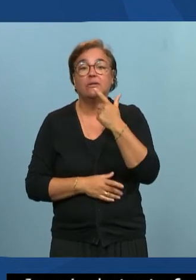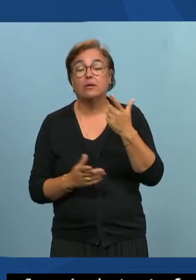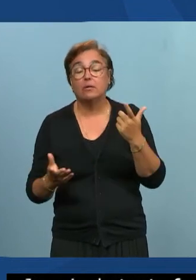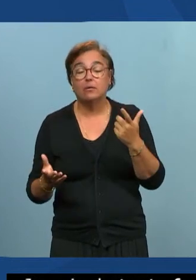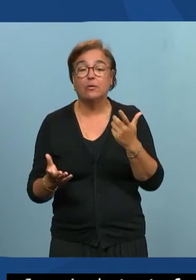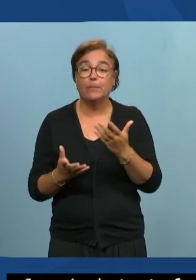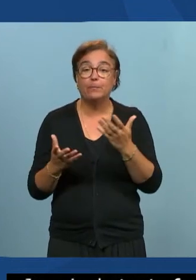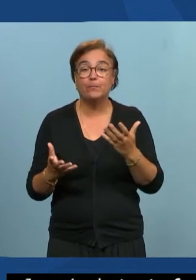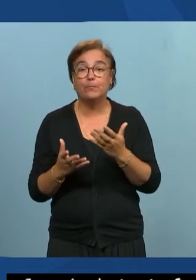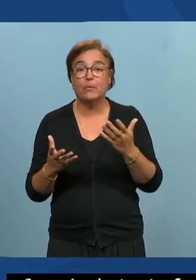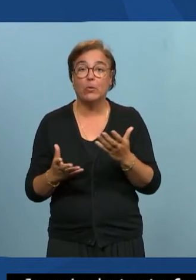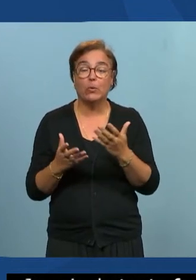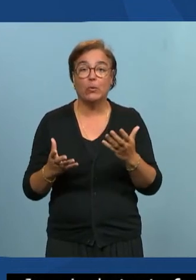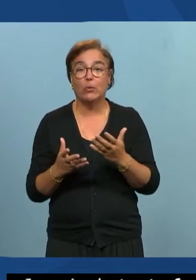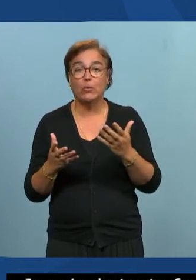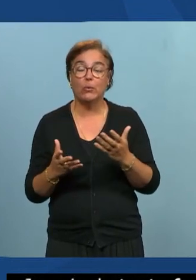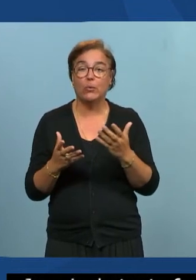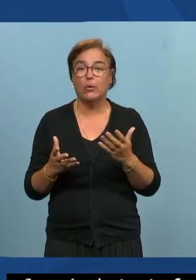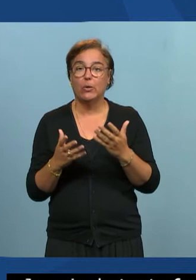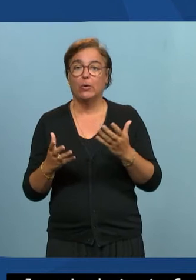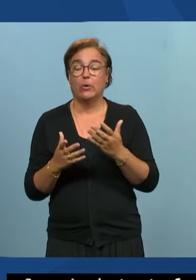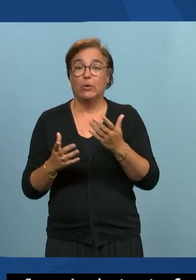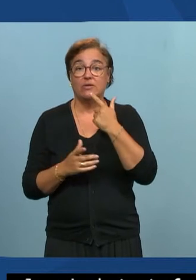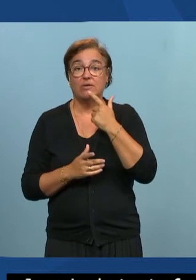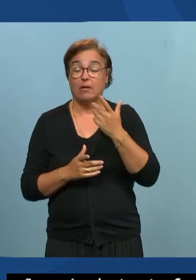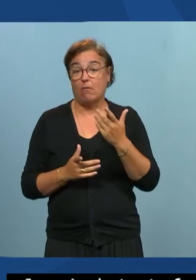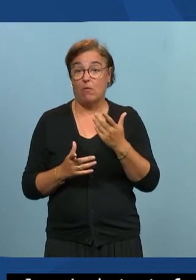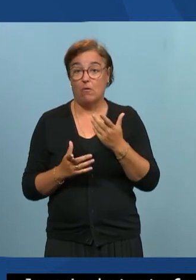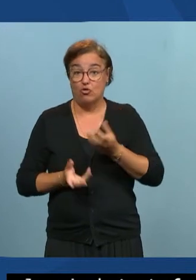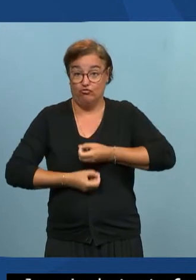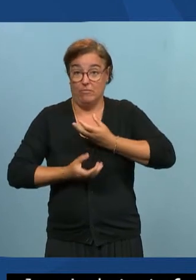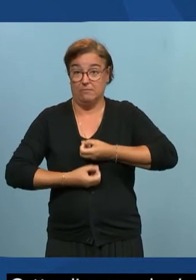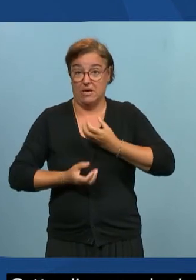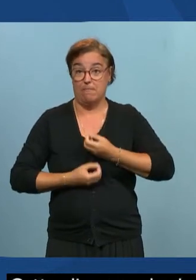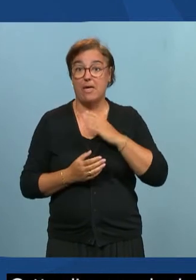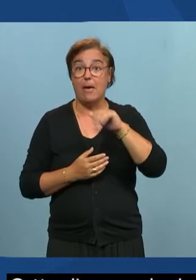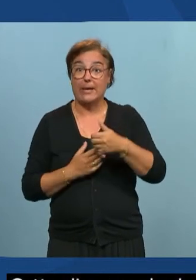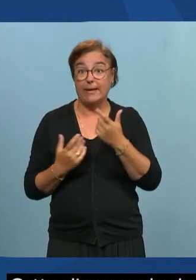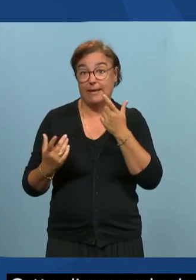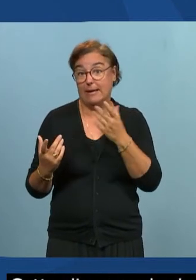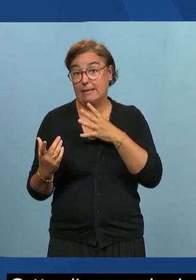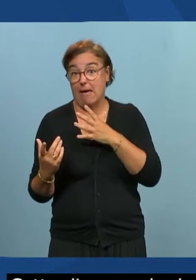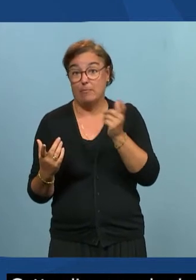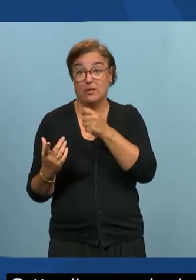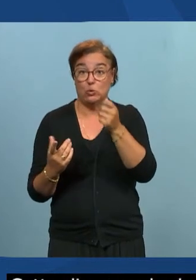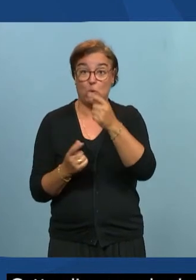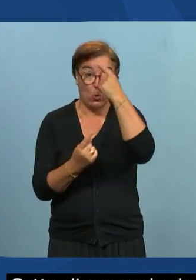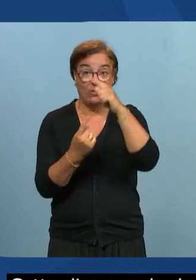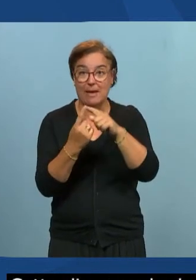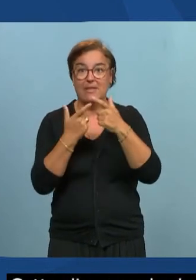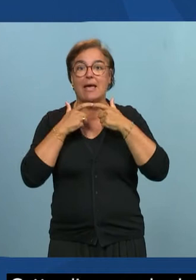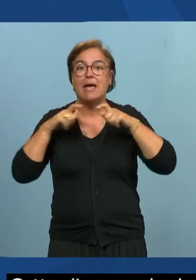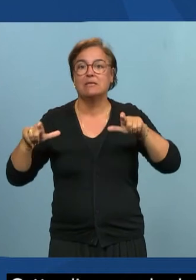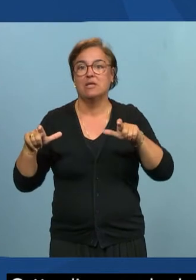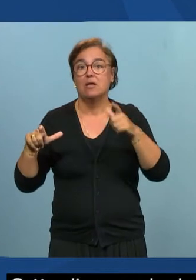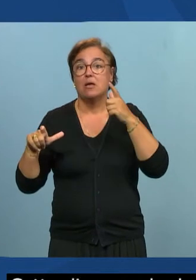ce que je vais dire là prochainement. On va rentrer directement dans la question d'accessibilité du web aux personnes